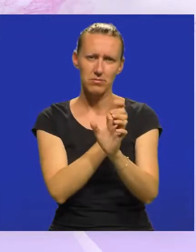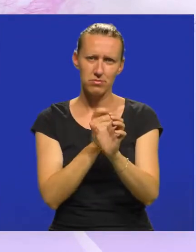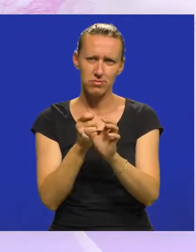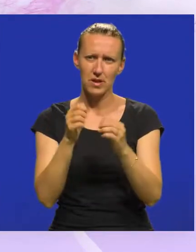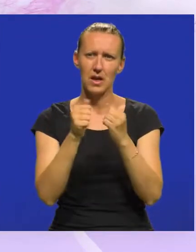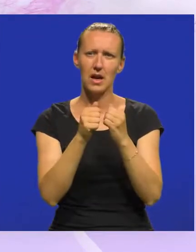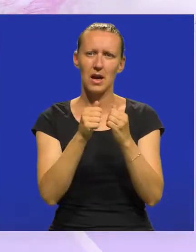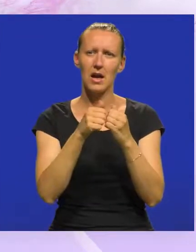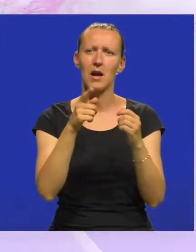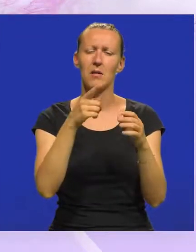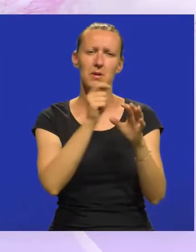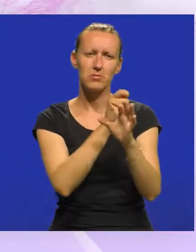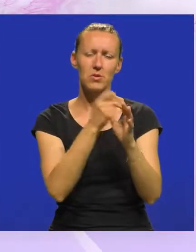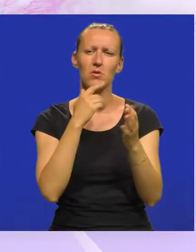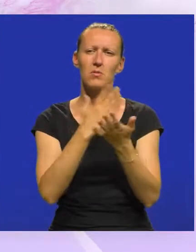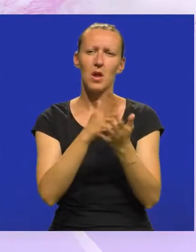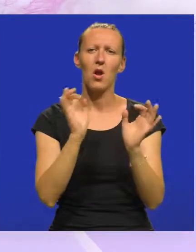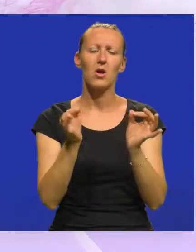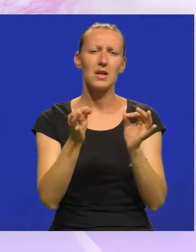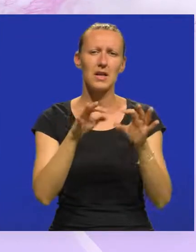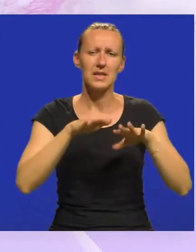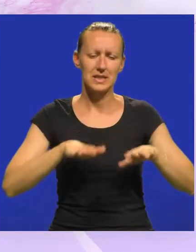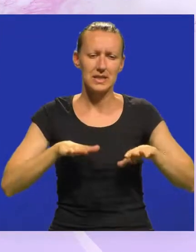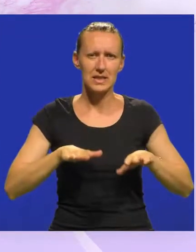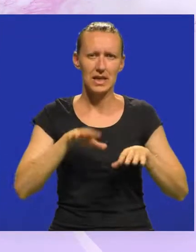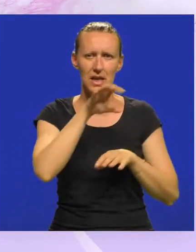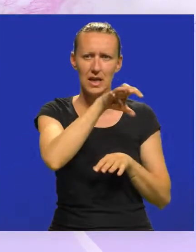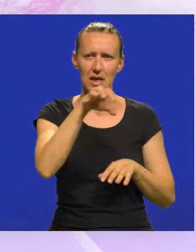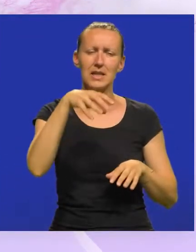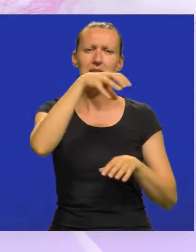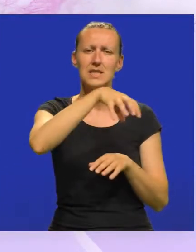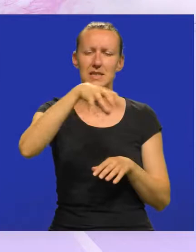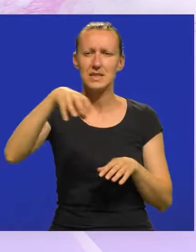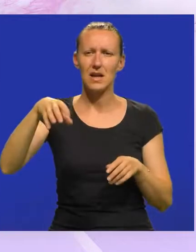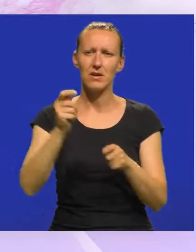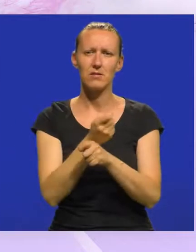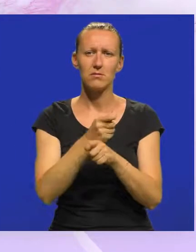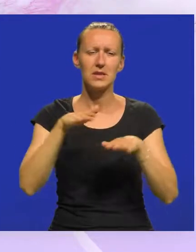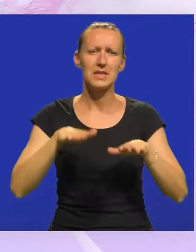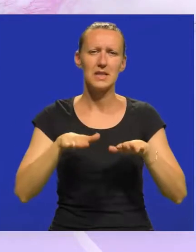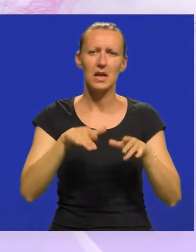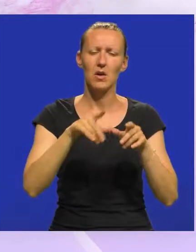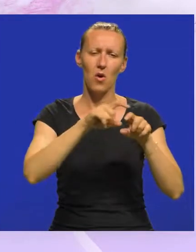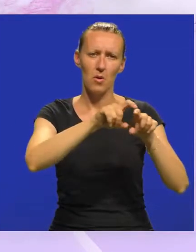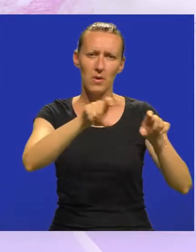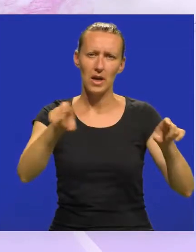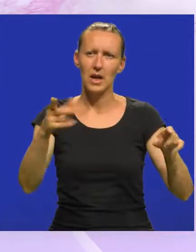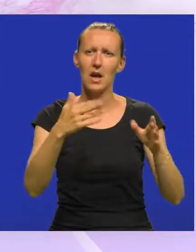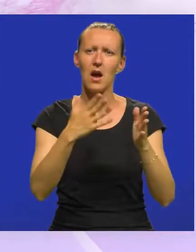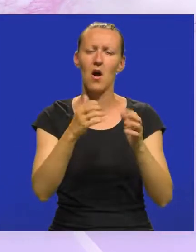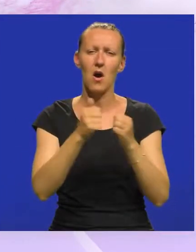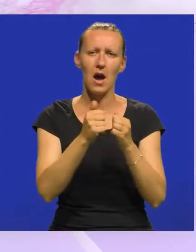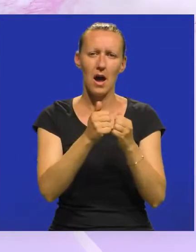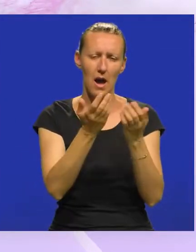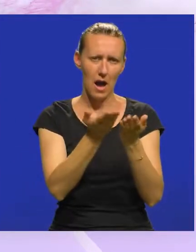matičnu cijelu na kojoj su se nalazili originalne sjedalice postavi rekonstrukcija sjedališta u nekoj kopiji